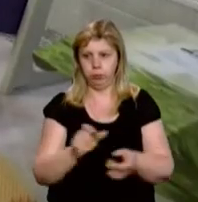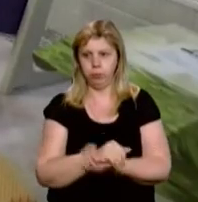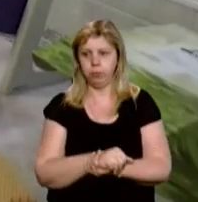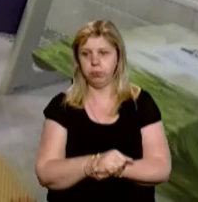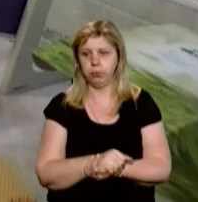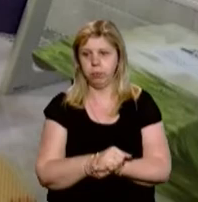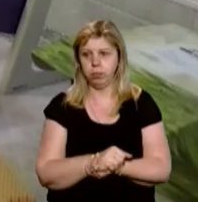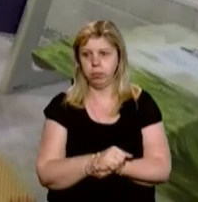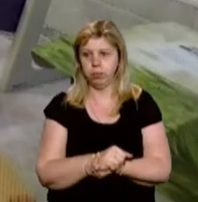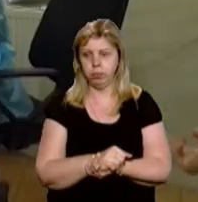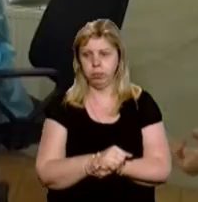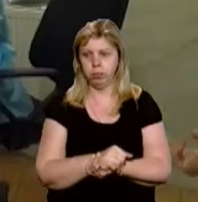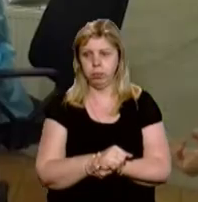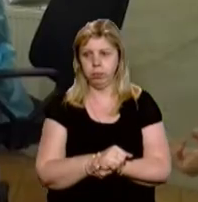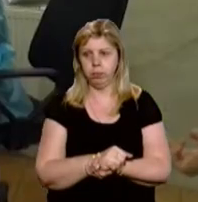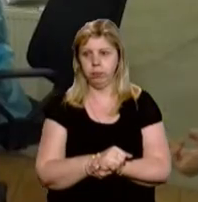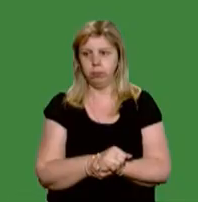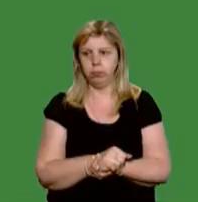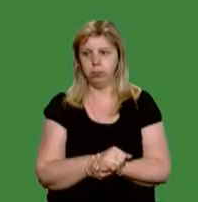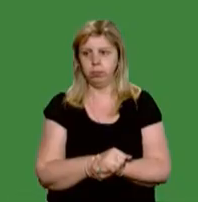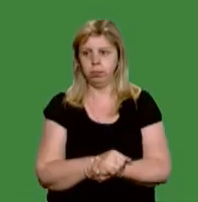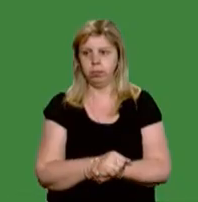Фускова, Стаппопович, новини на Суспільному.